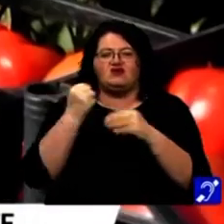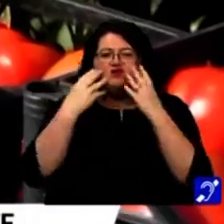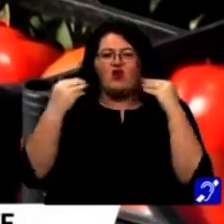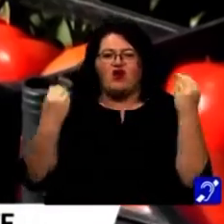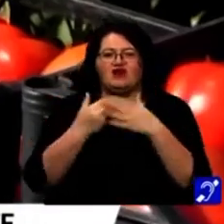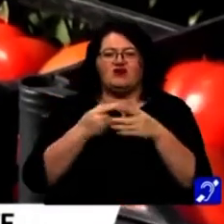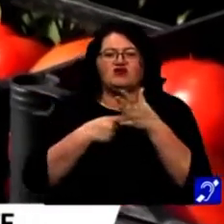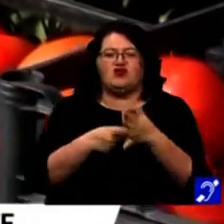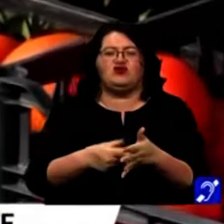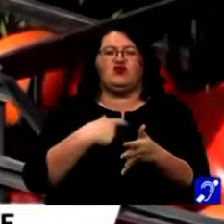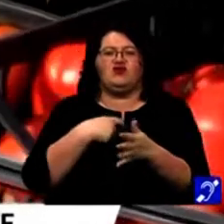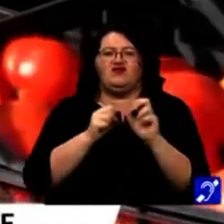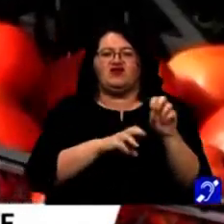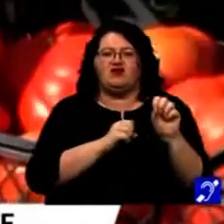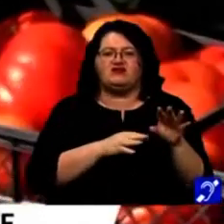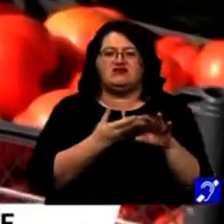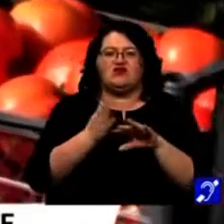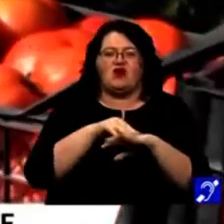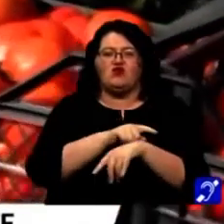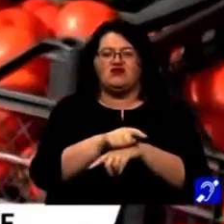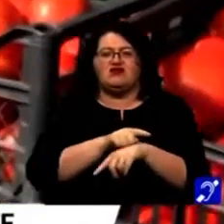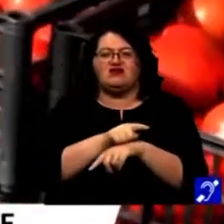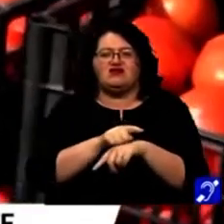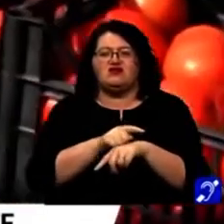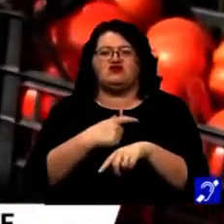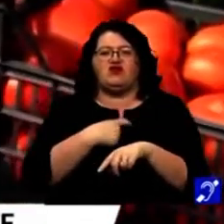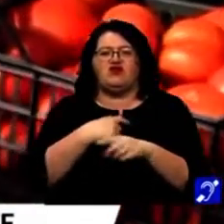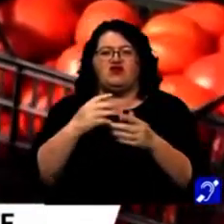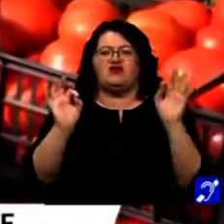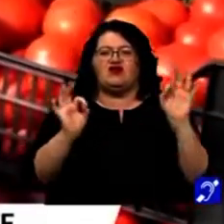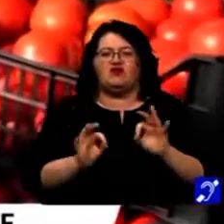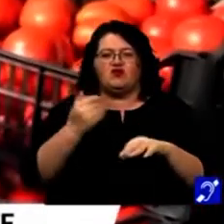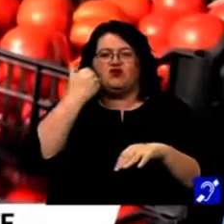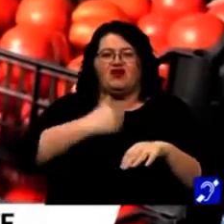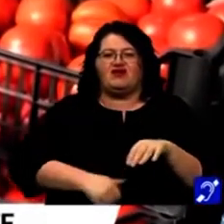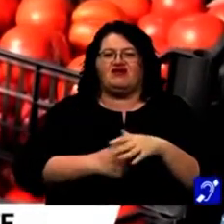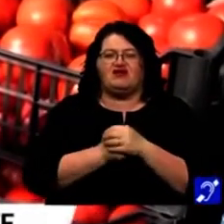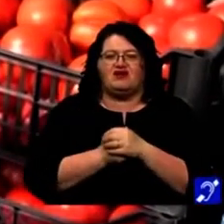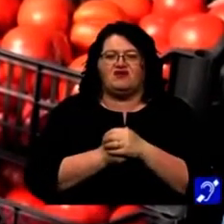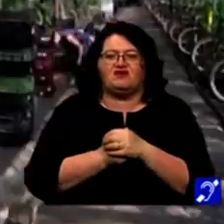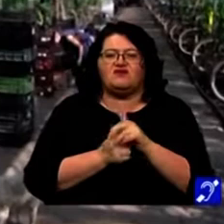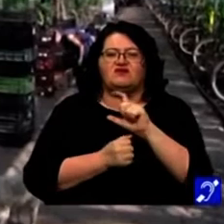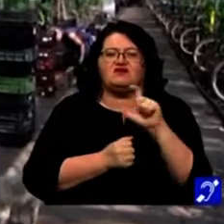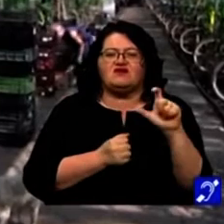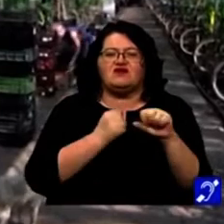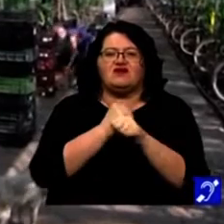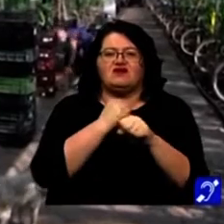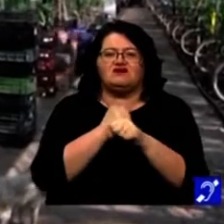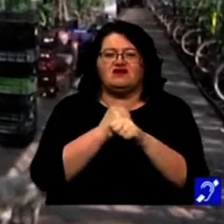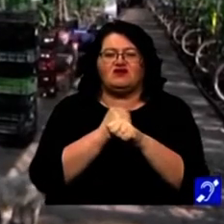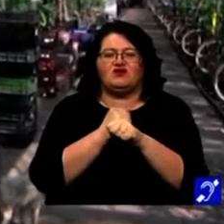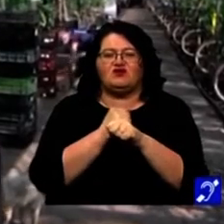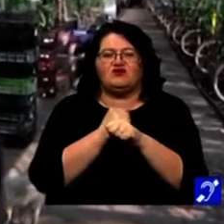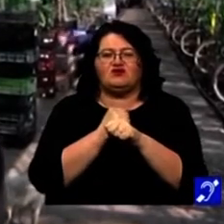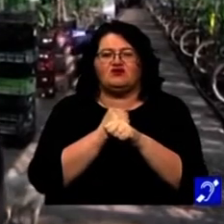afară, pentru că acestea pot fi depozitate mai mult timp și astfel cultivatorii își mai reduc din pierderi. Datorită productivității foarte